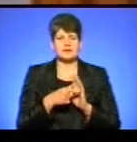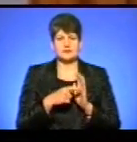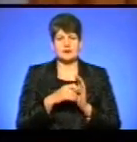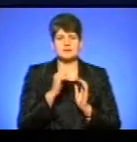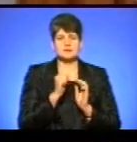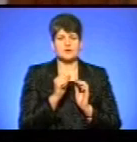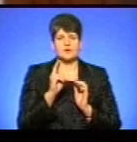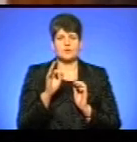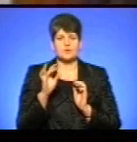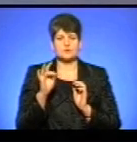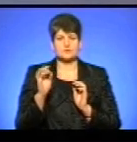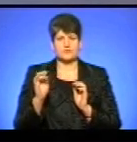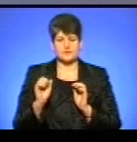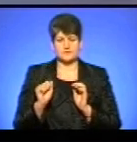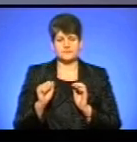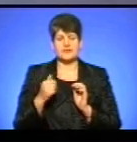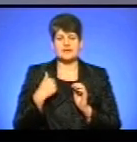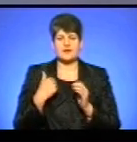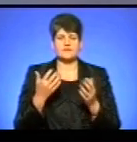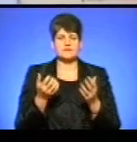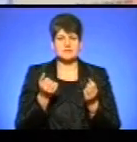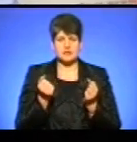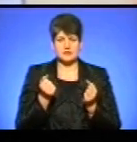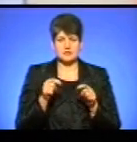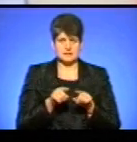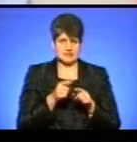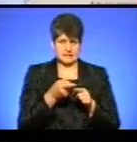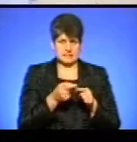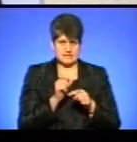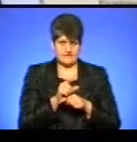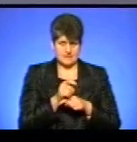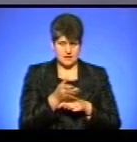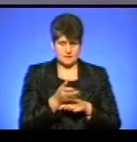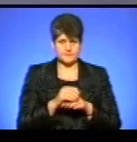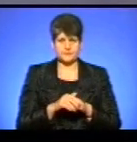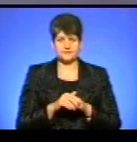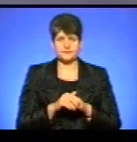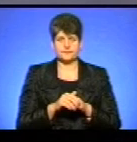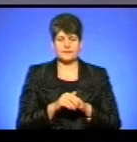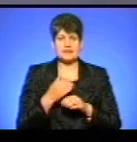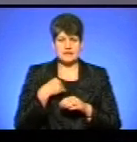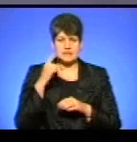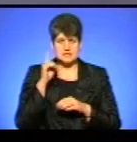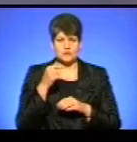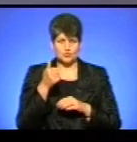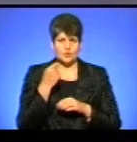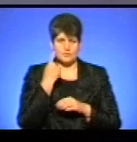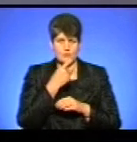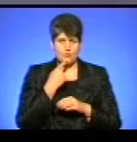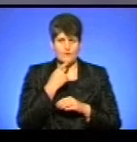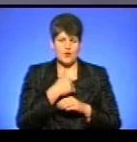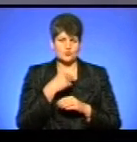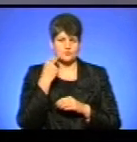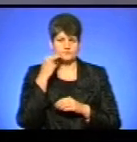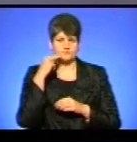Анастасія Корчомна. Я взяла ось такі завдання. Я знаю добре мову, але хочу її